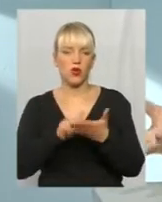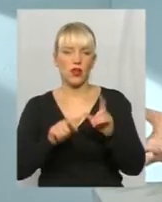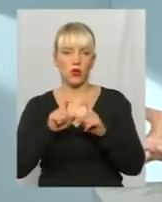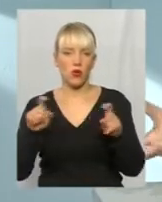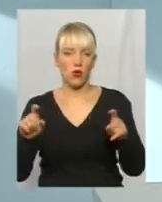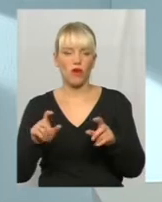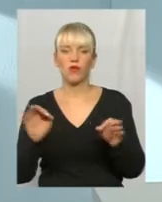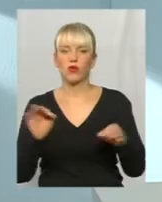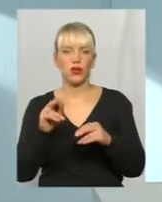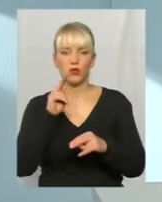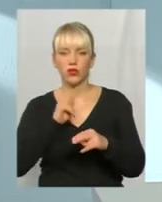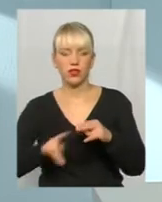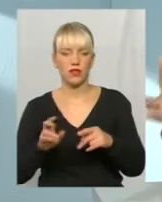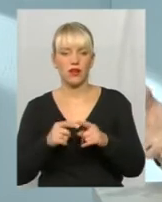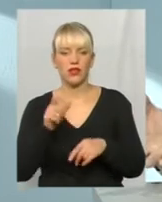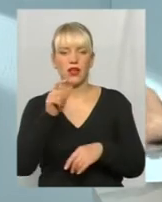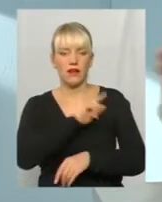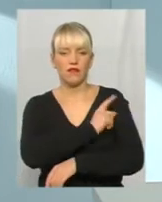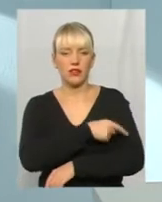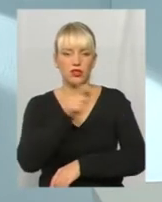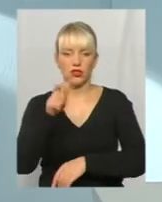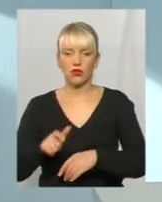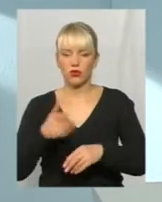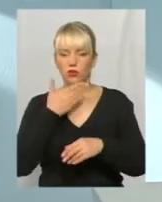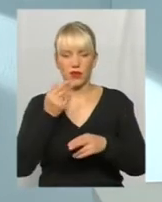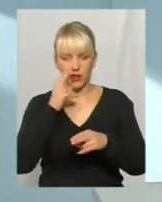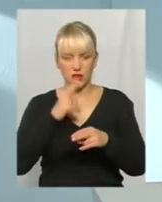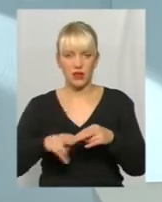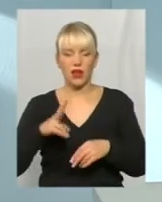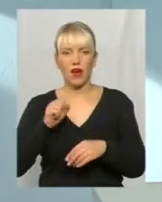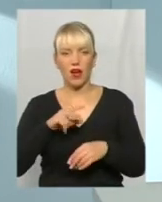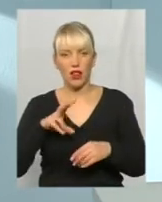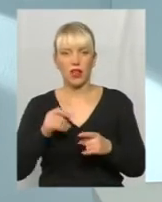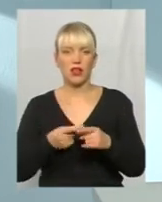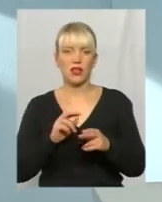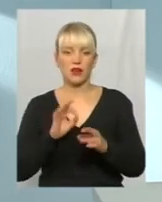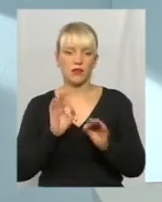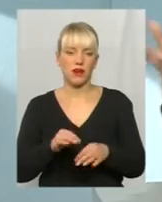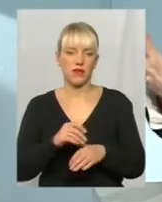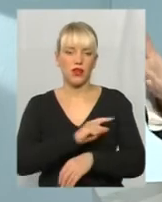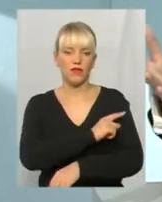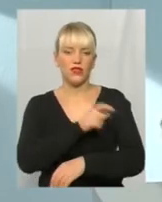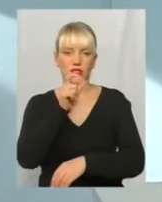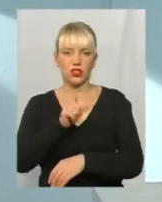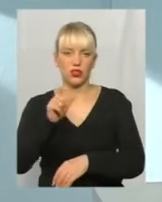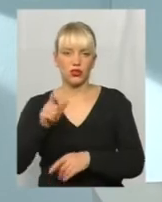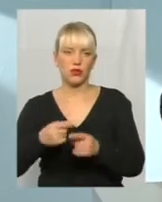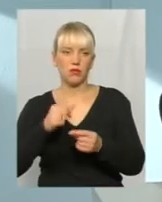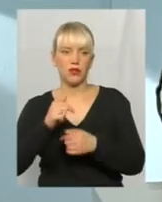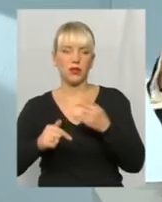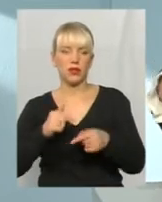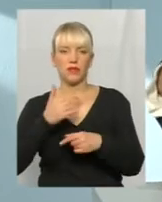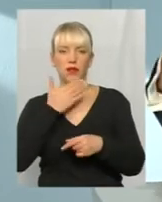нікуди не діваються, фізична особа нікуди не зникає. Але, як правило, у фізичних осіб підприємців нема великих там